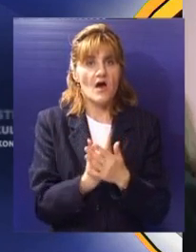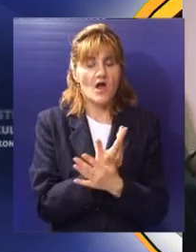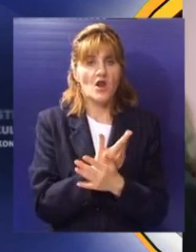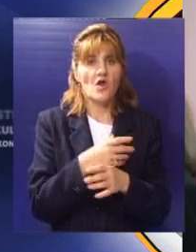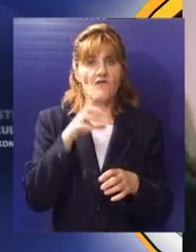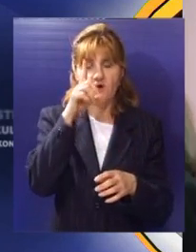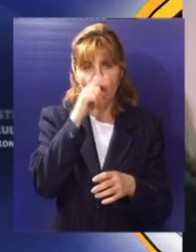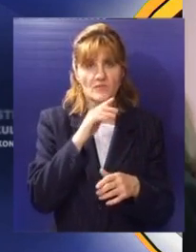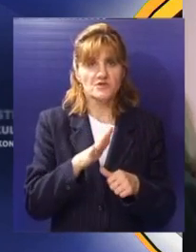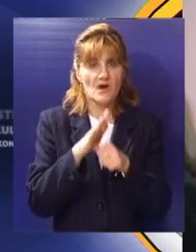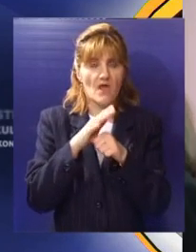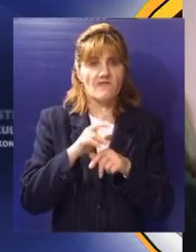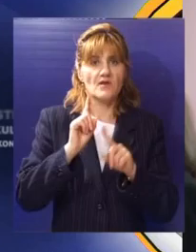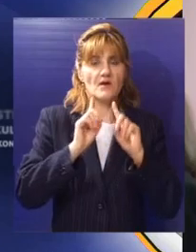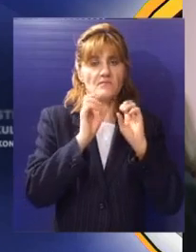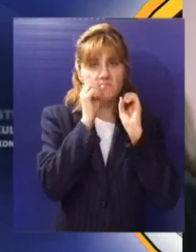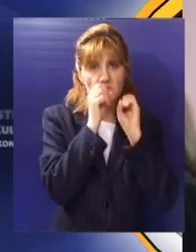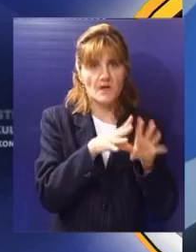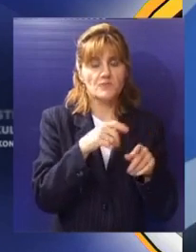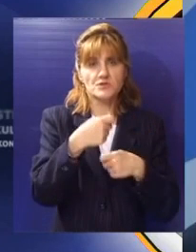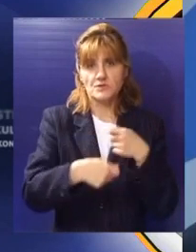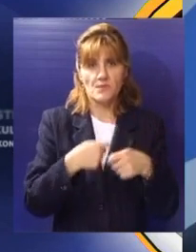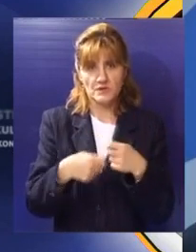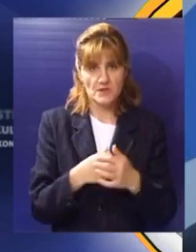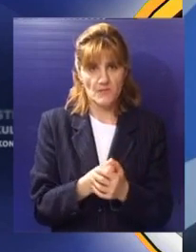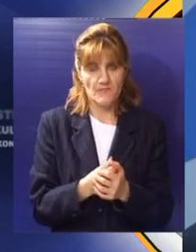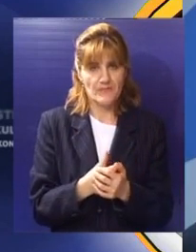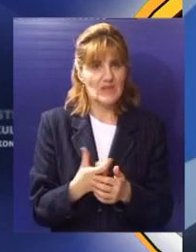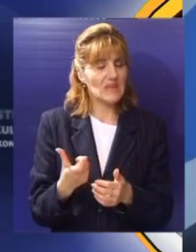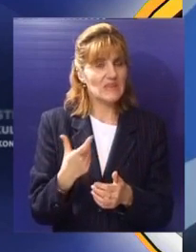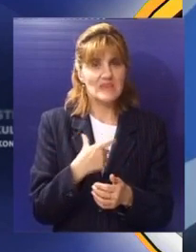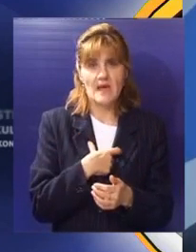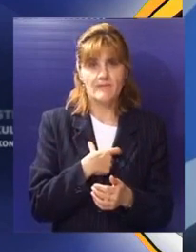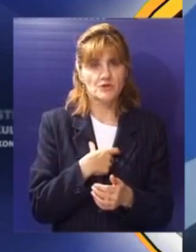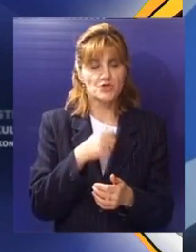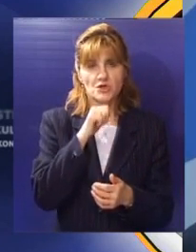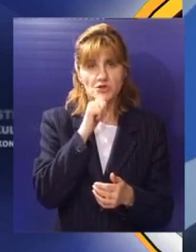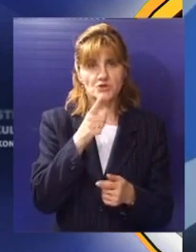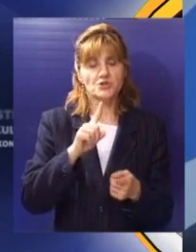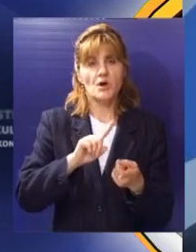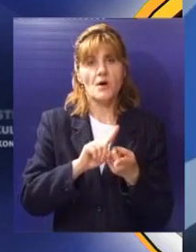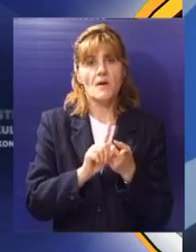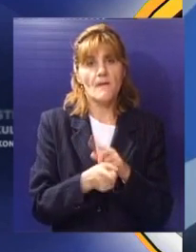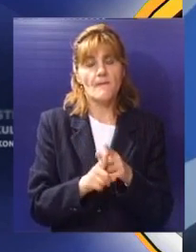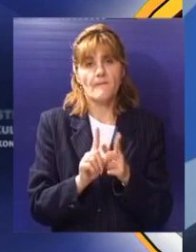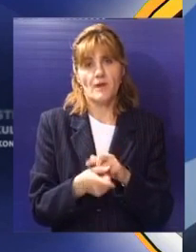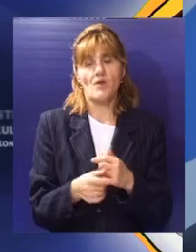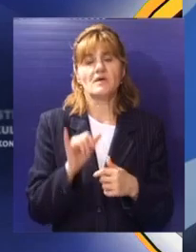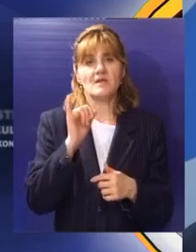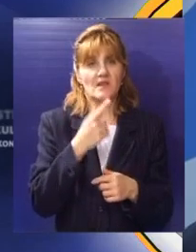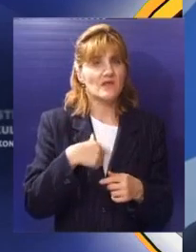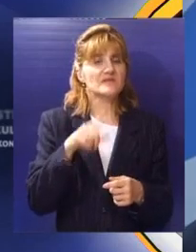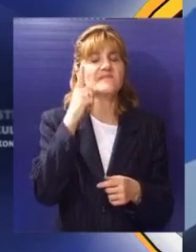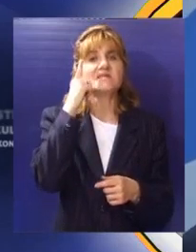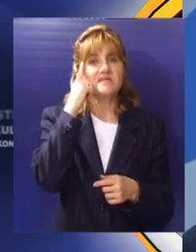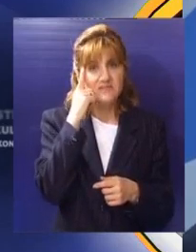nova vlast poništava rezultate one prethodne. Ta činjenica da vi ne možete ništa da pomerite i ako